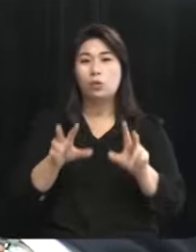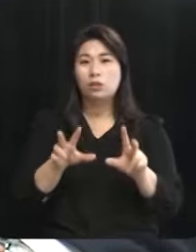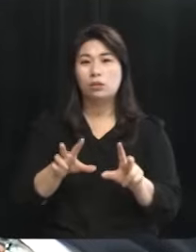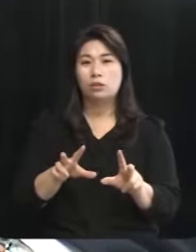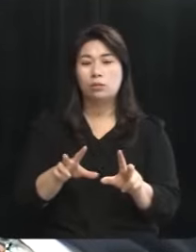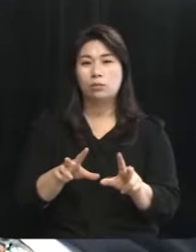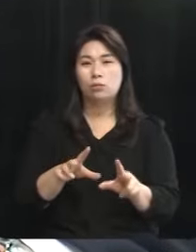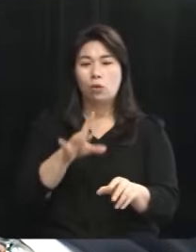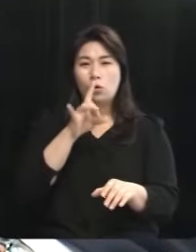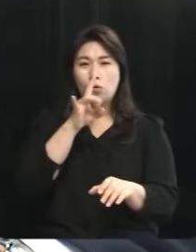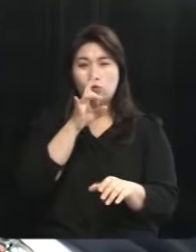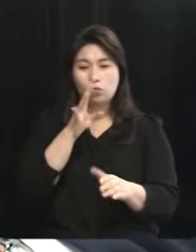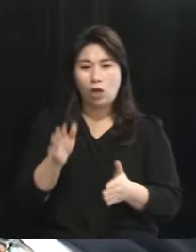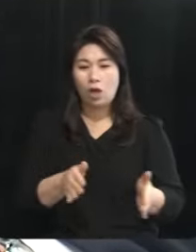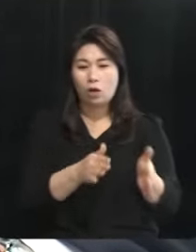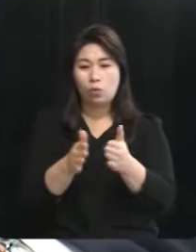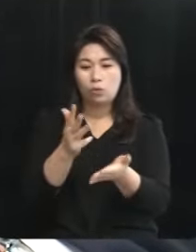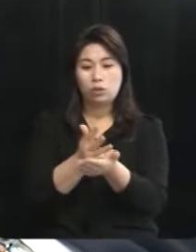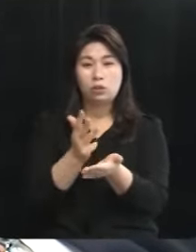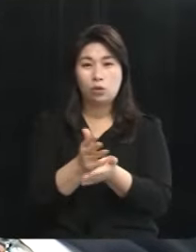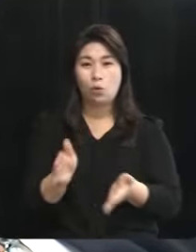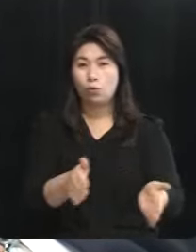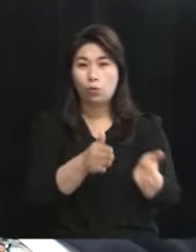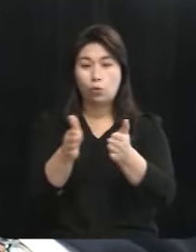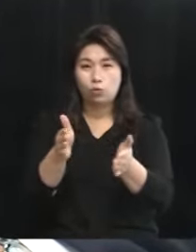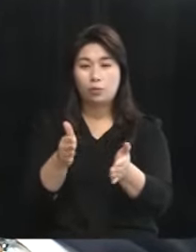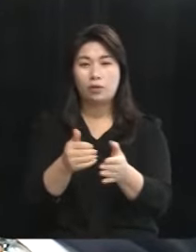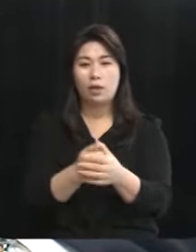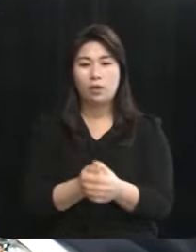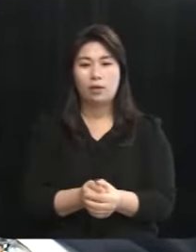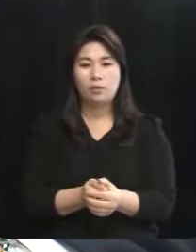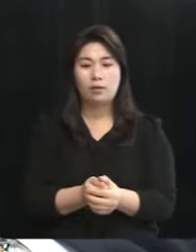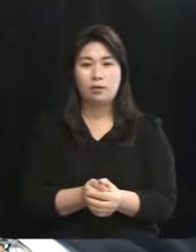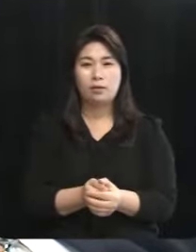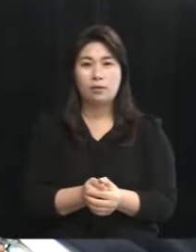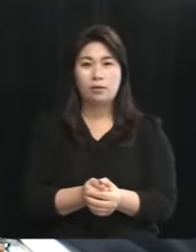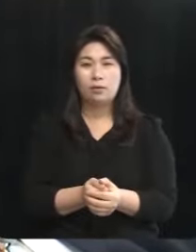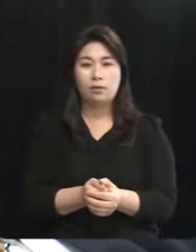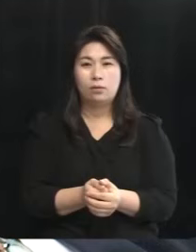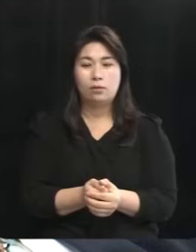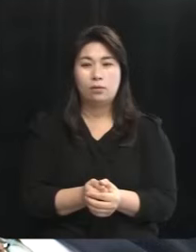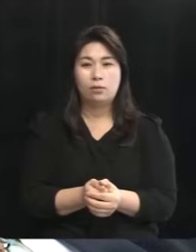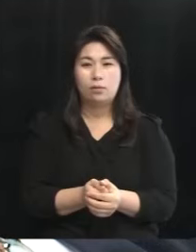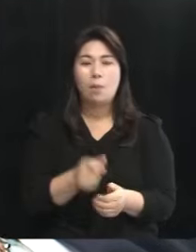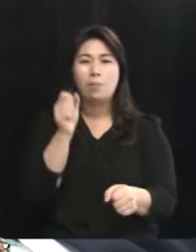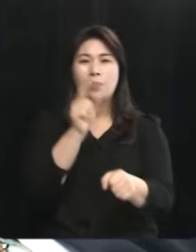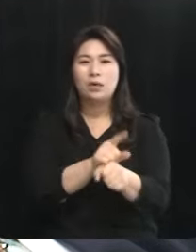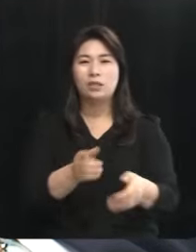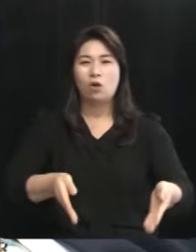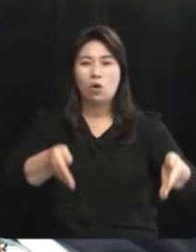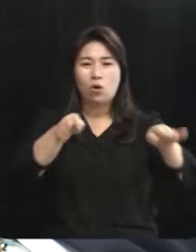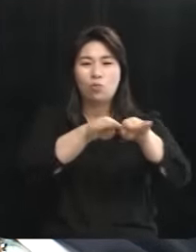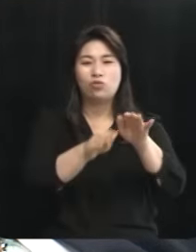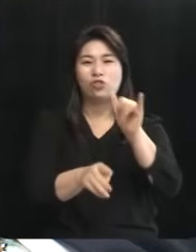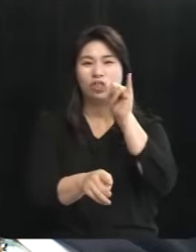중앙로 주변에 관공기업서가 크게 들어갈 수 있는 이미 건물들이 있습니다 그런 건물을